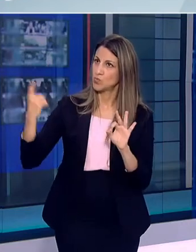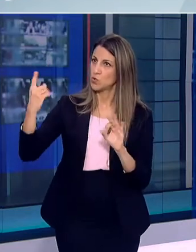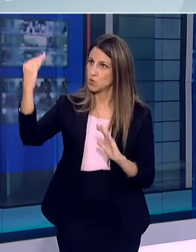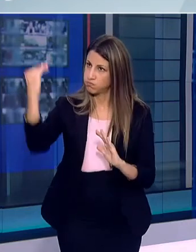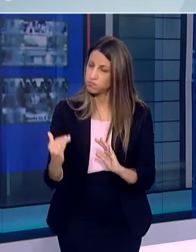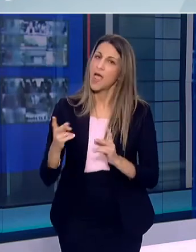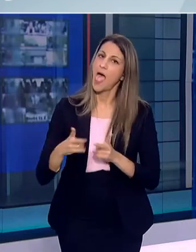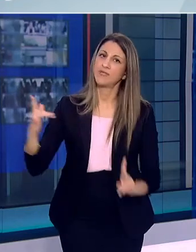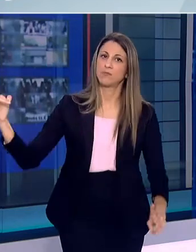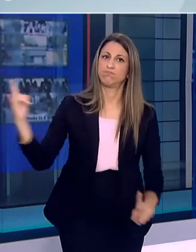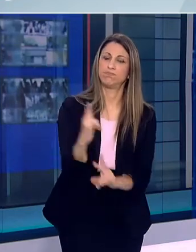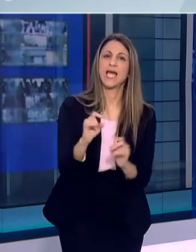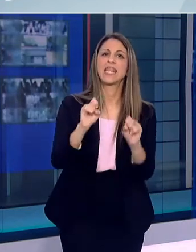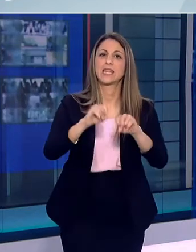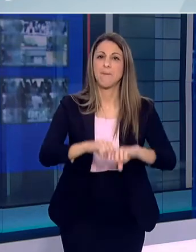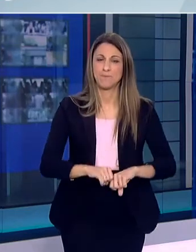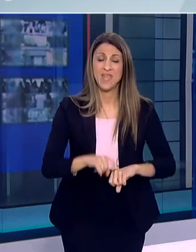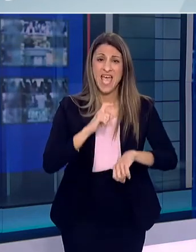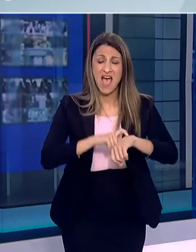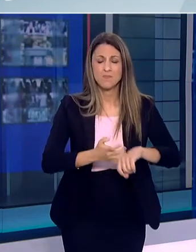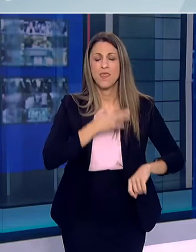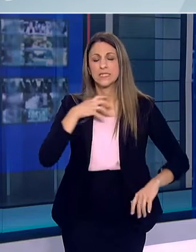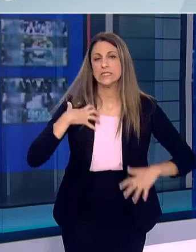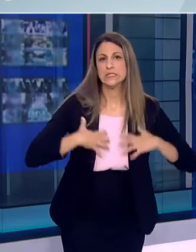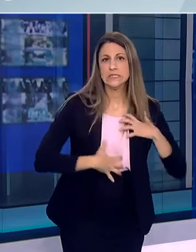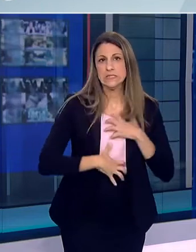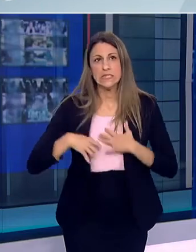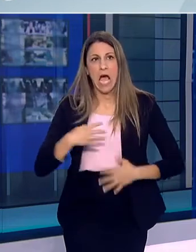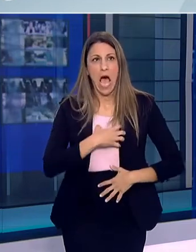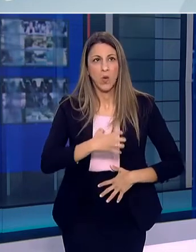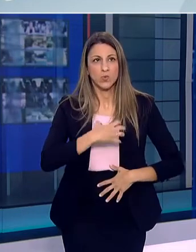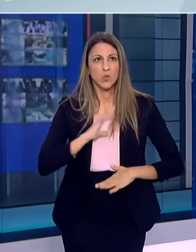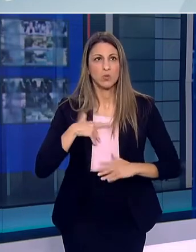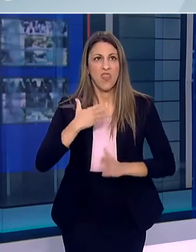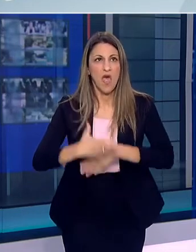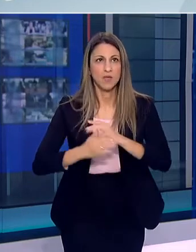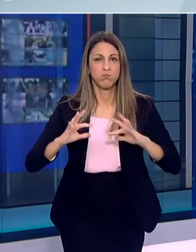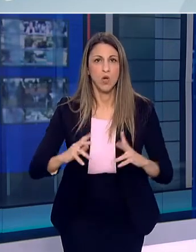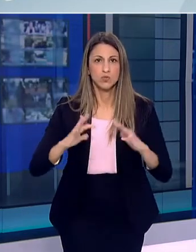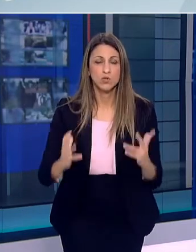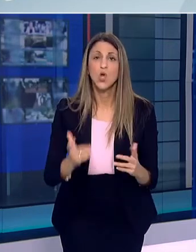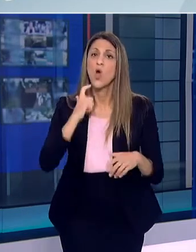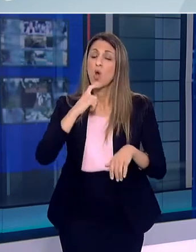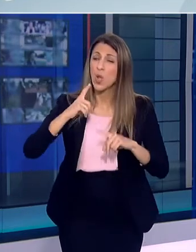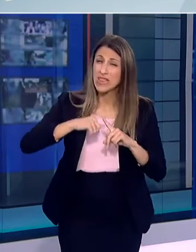Δεν θα πρέπει να υπάρχει οποιαδήποτε ανησυχία σε σχέση με τις διαδικασίες που θα ακολουθήσουμε μια και οι